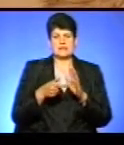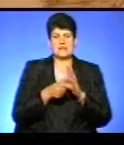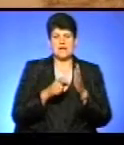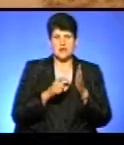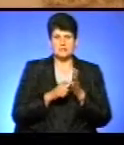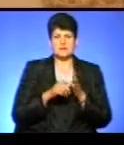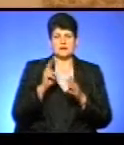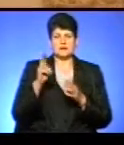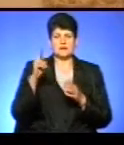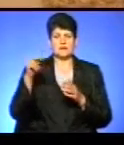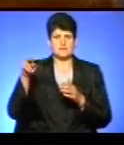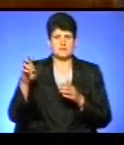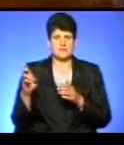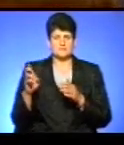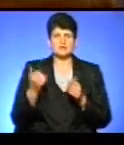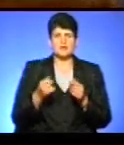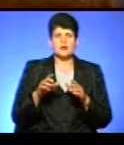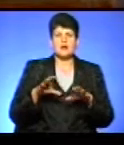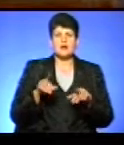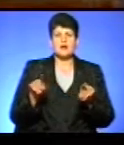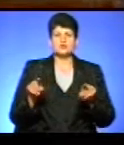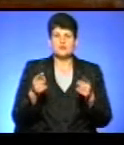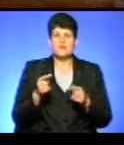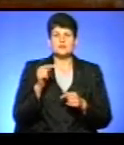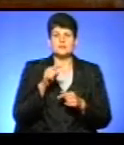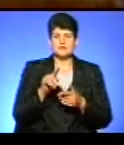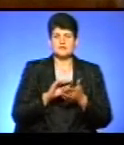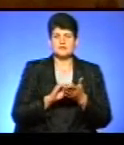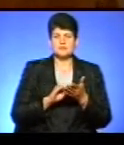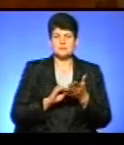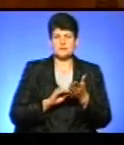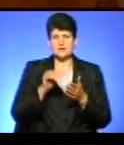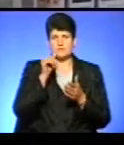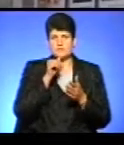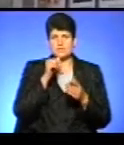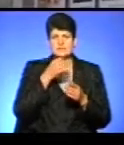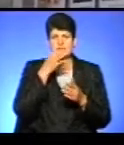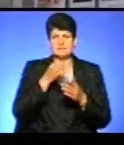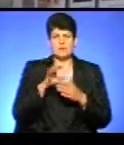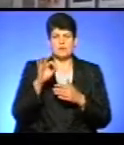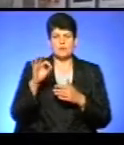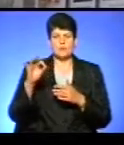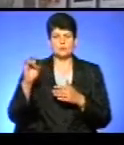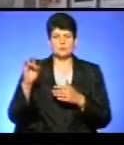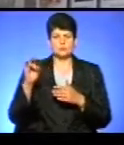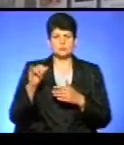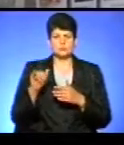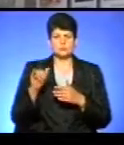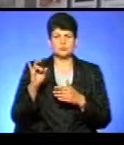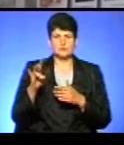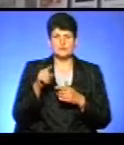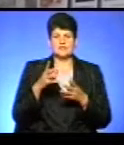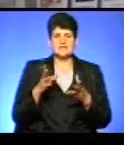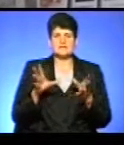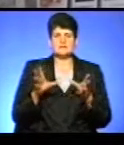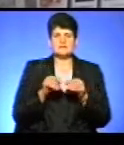зараз є музеєм політв'язнів. Арештували хлопця за те, що він написав щомісячний звіт для ОУН. Ігор Олещук каже, він є одночасно співзасновником